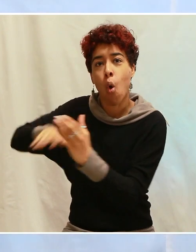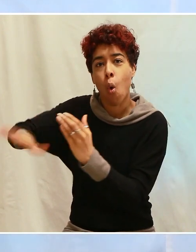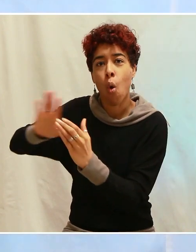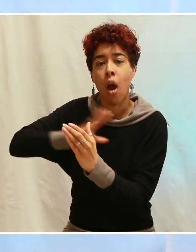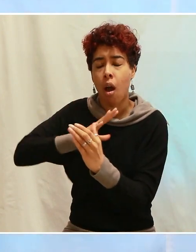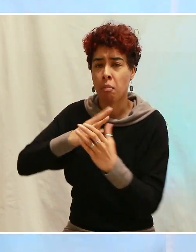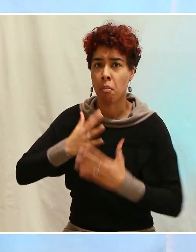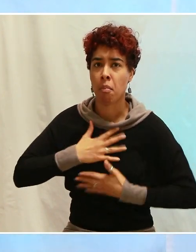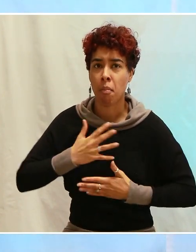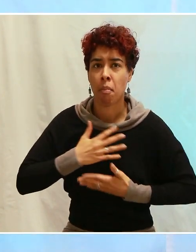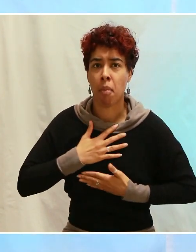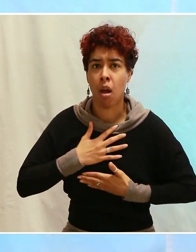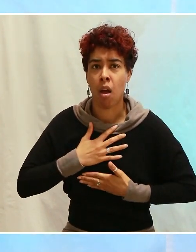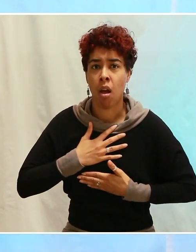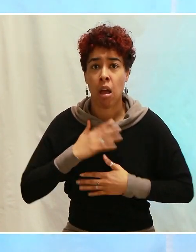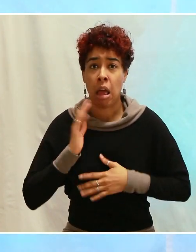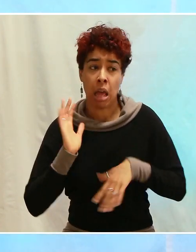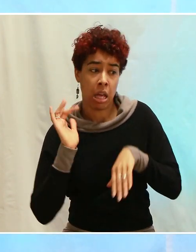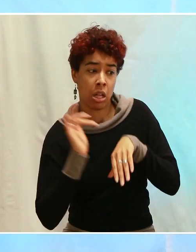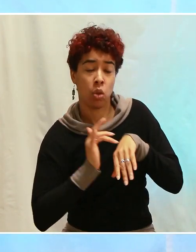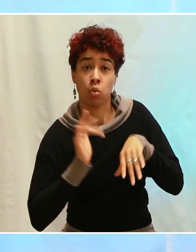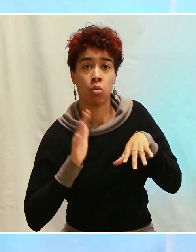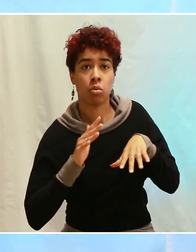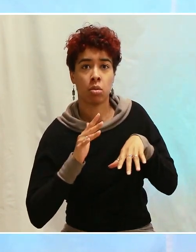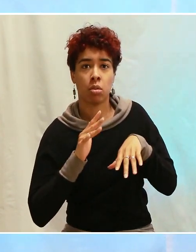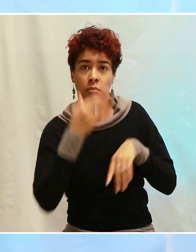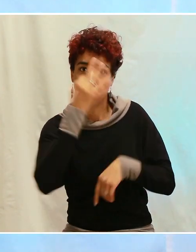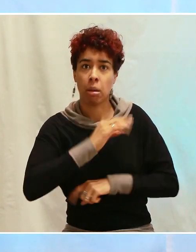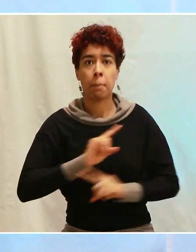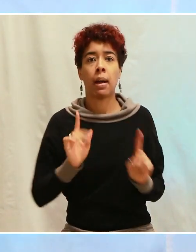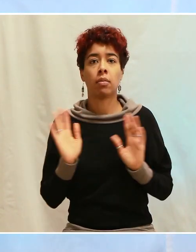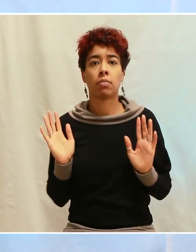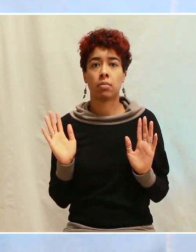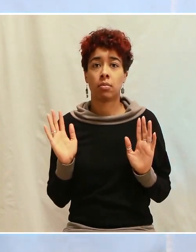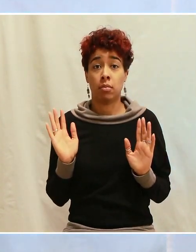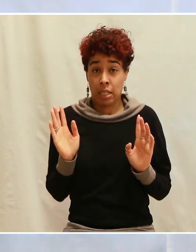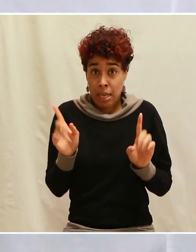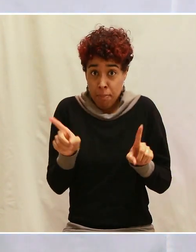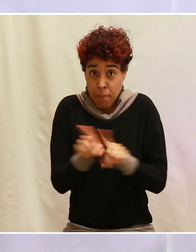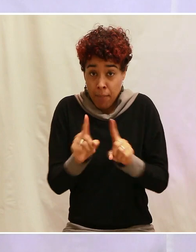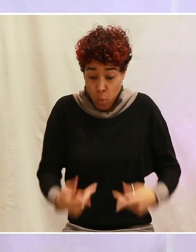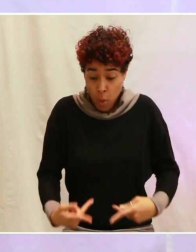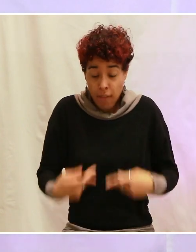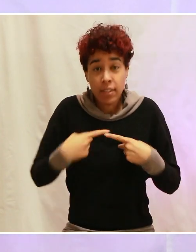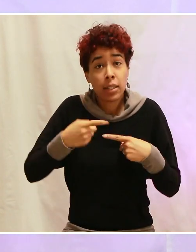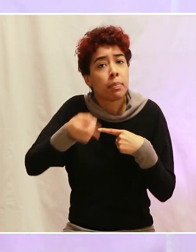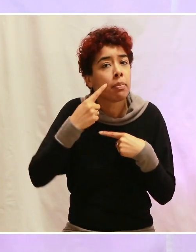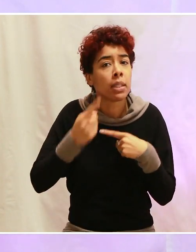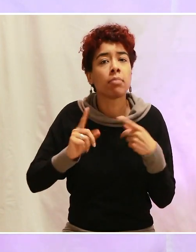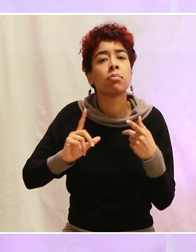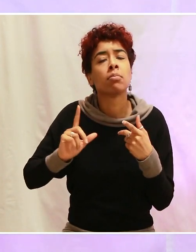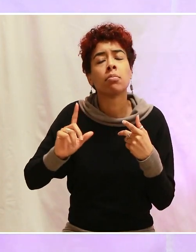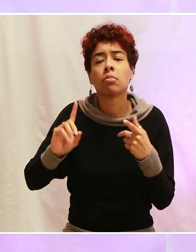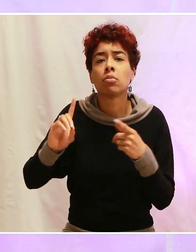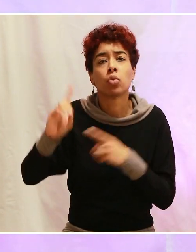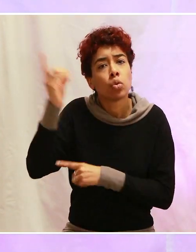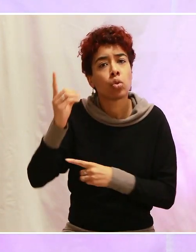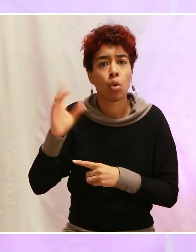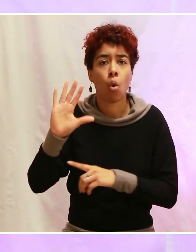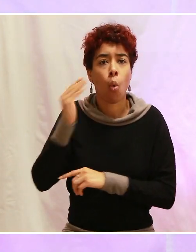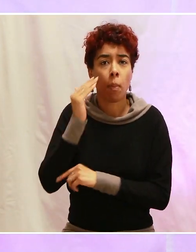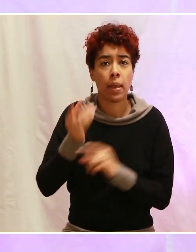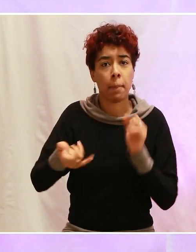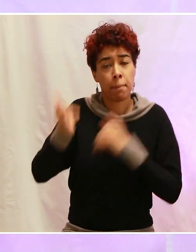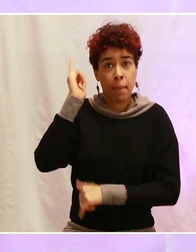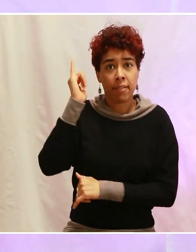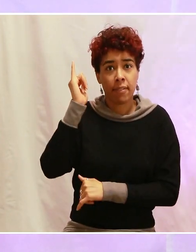ses habitants et plus personne n'ose les toucher. Et c'est la même chose sur ta vie quand tu te lèves pour servir le Seigneur. Ça ne pas dire que les attaques n